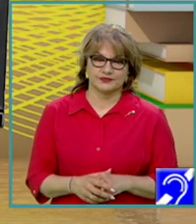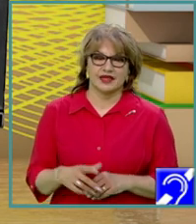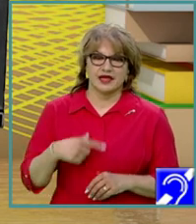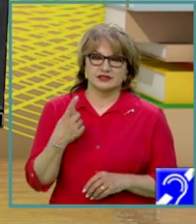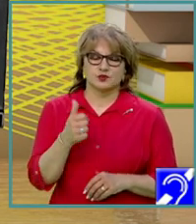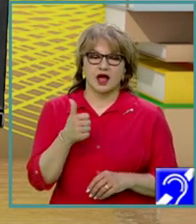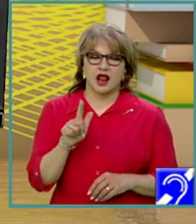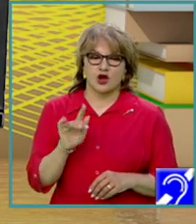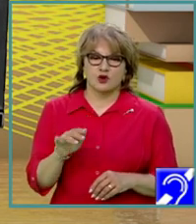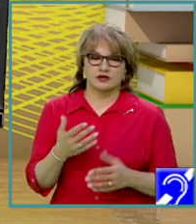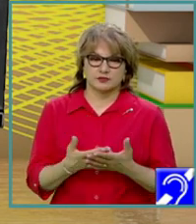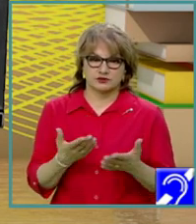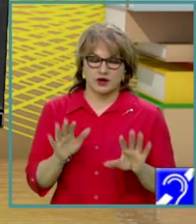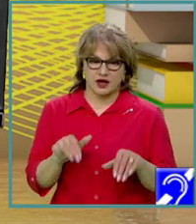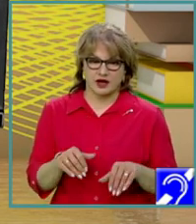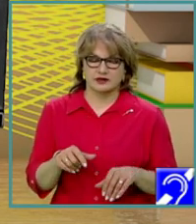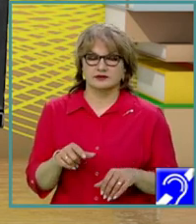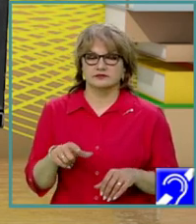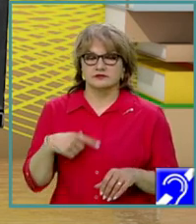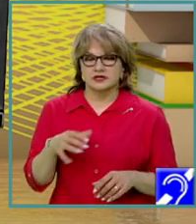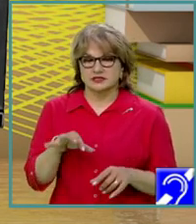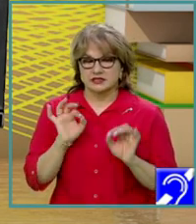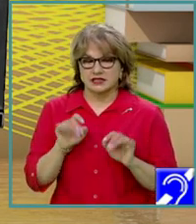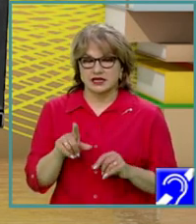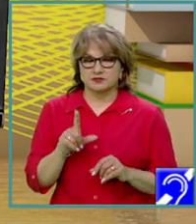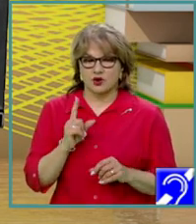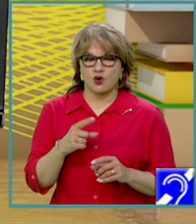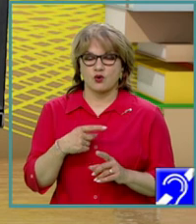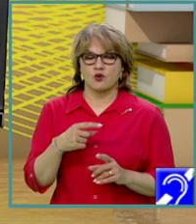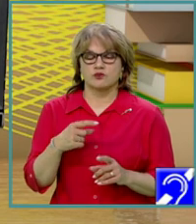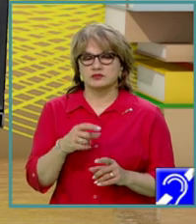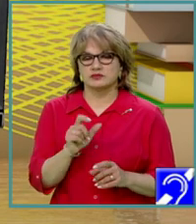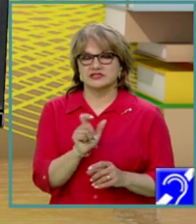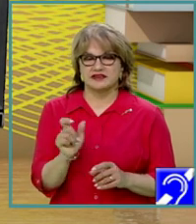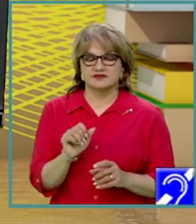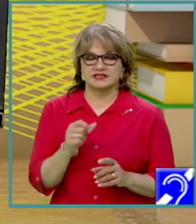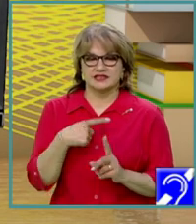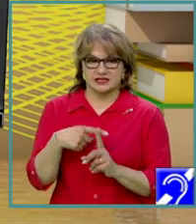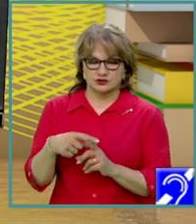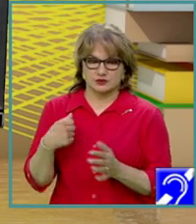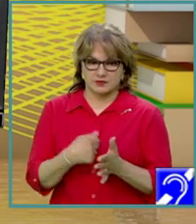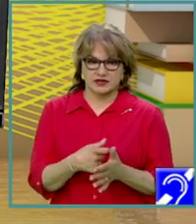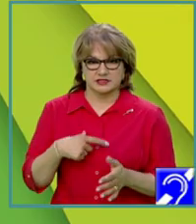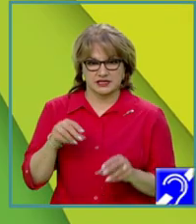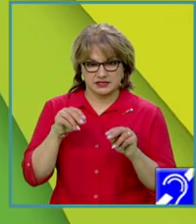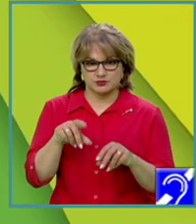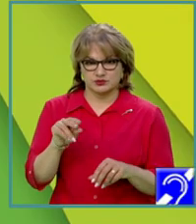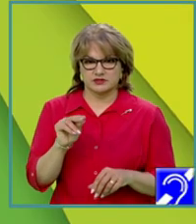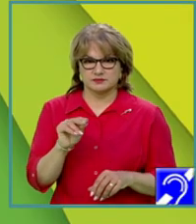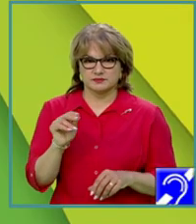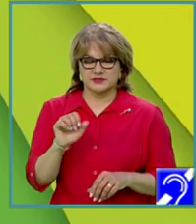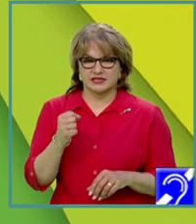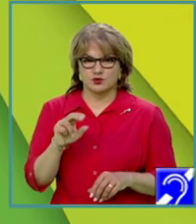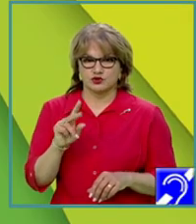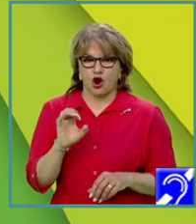pentru care determină o secvență de sumă maximă. Algoritmul este scris în pseudocod, care este,